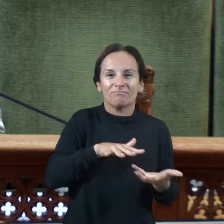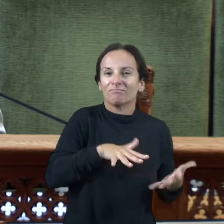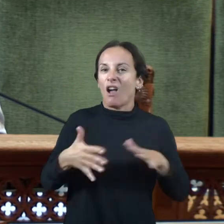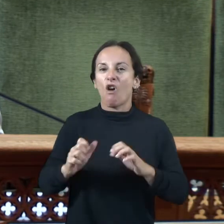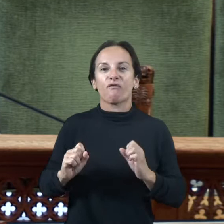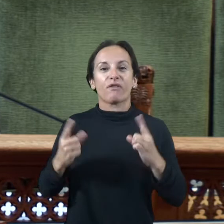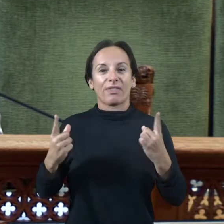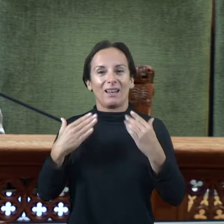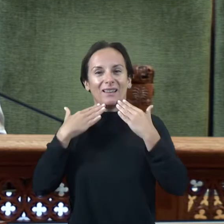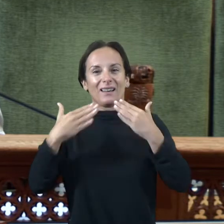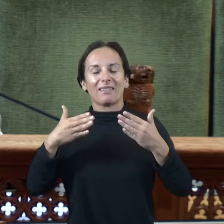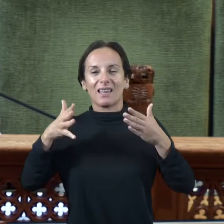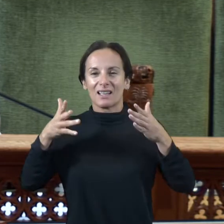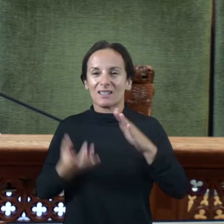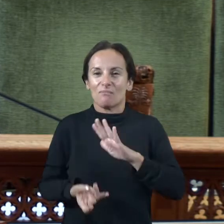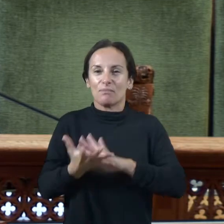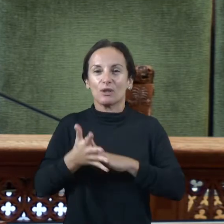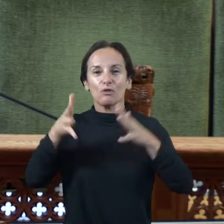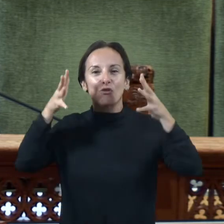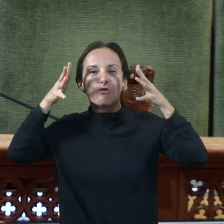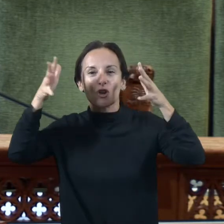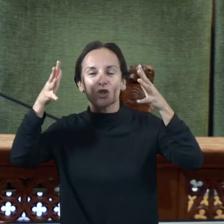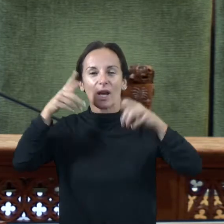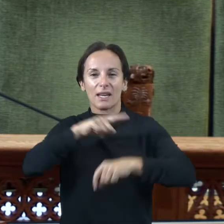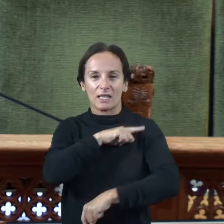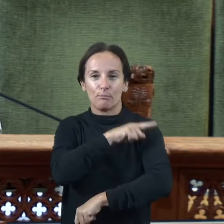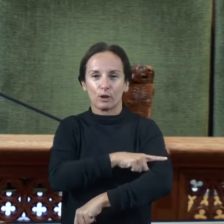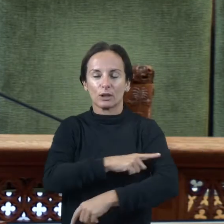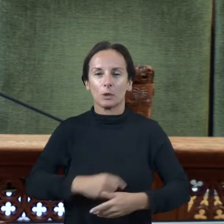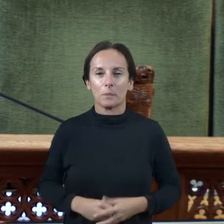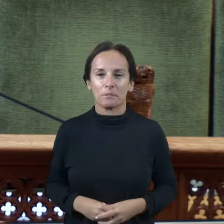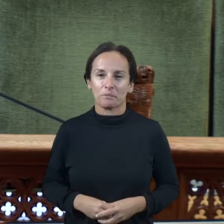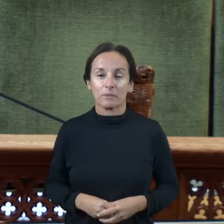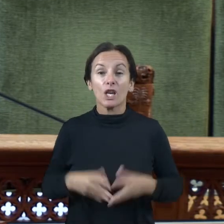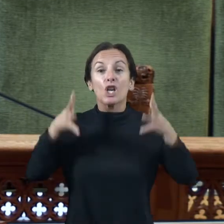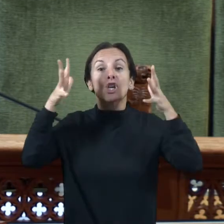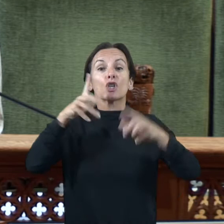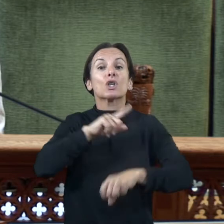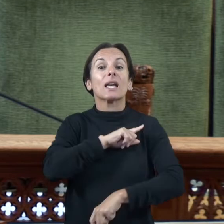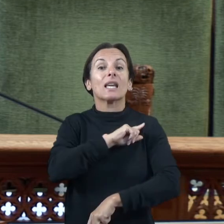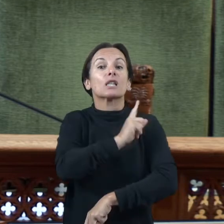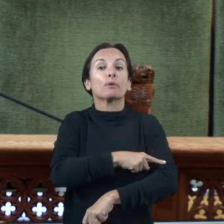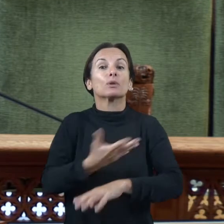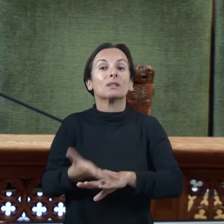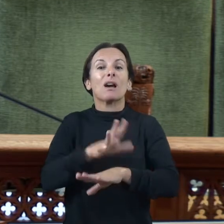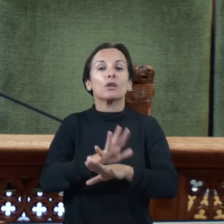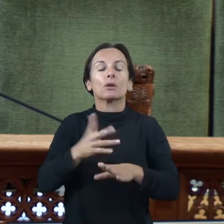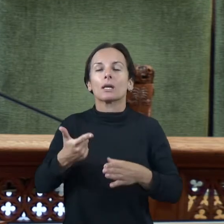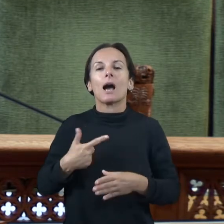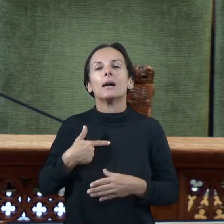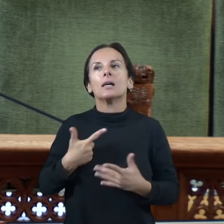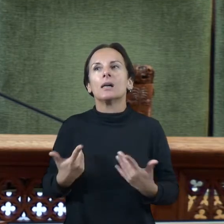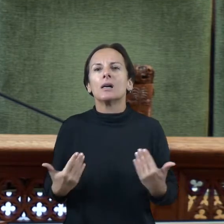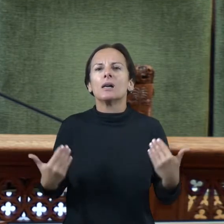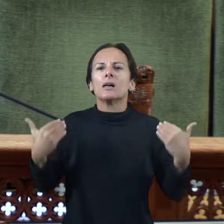aquesta parada en marxa d'aquest consell esportiu quins òrgans composen el consell esportiu de Mallorca dos tipus d